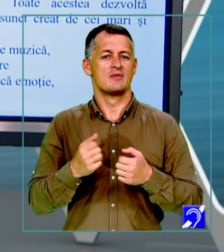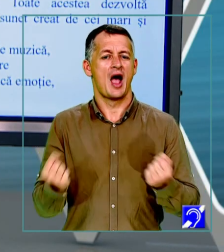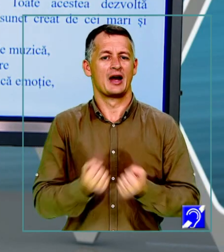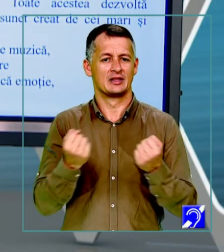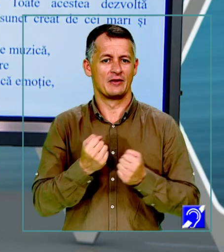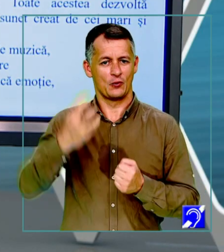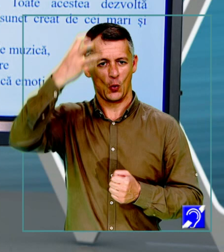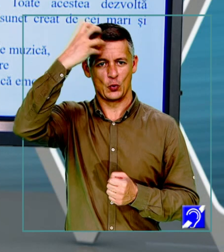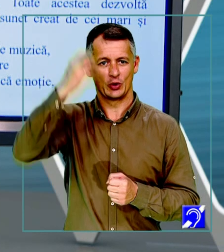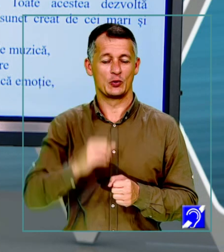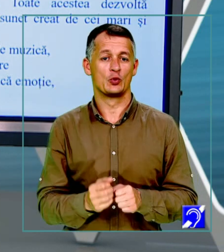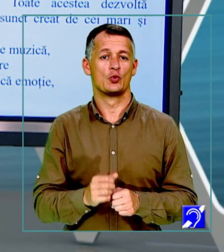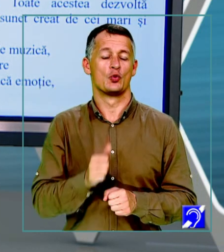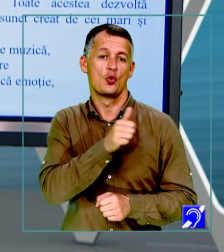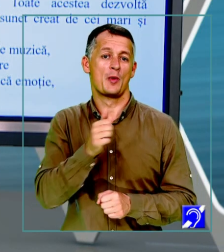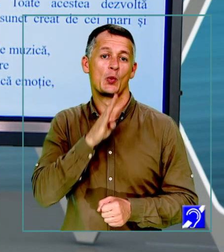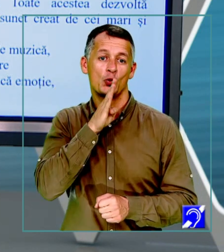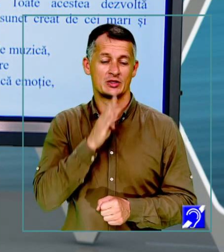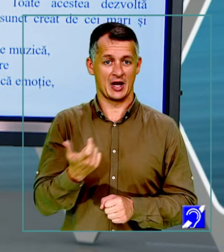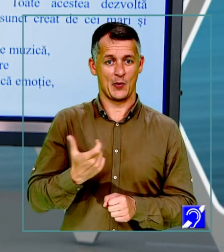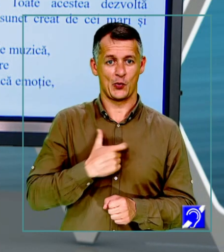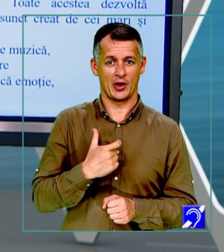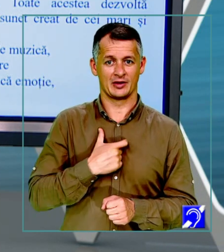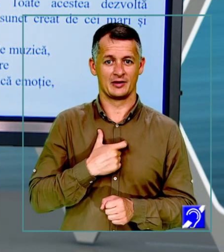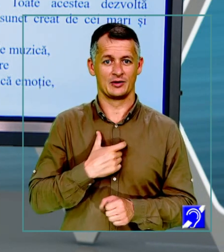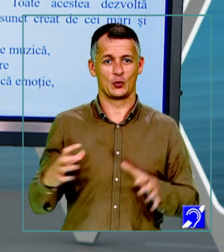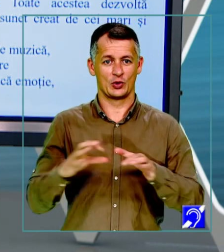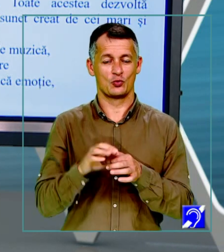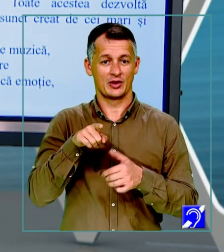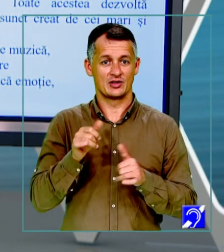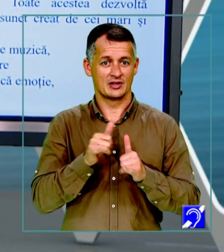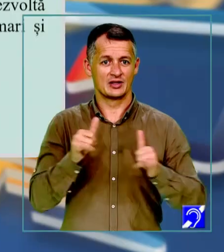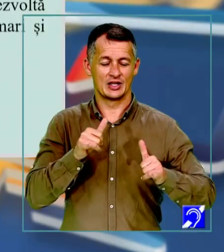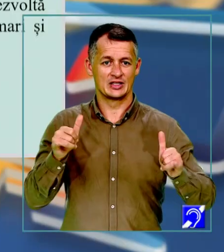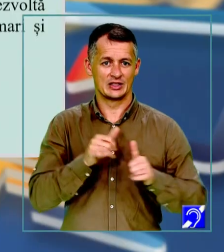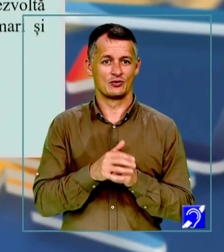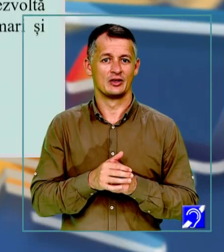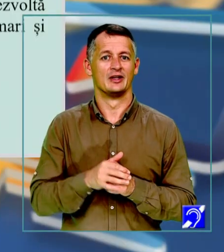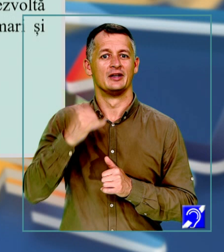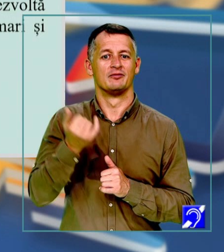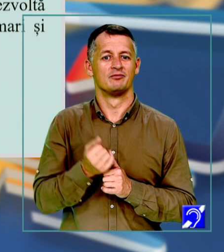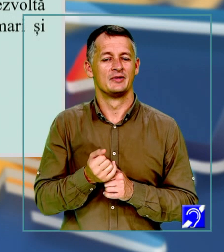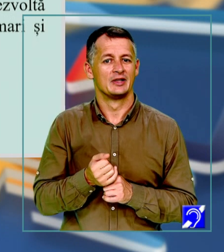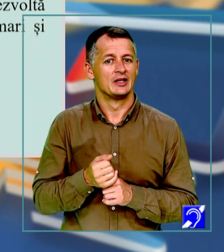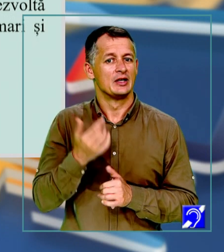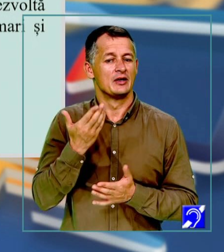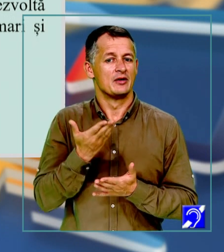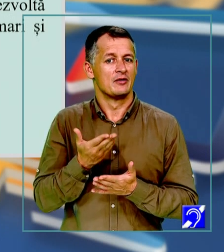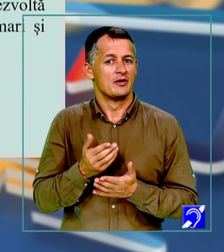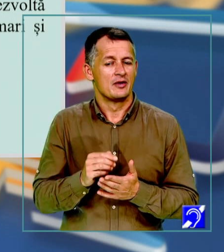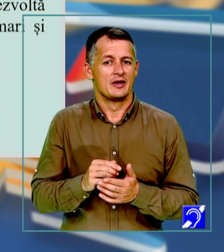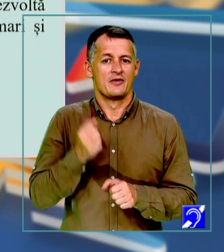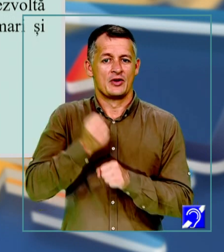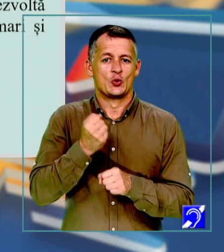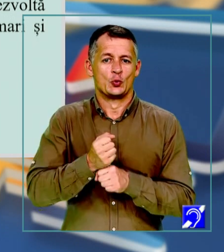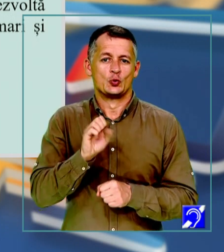doar muzica ne poate uni. Toate acestea dezvoltă curiozitatea față de mirajul unui sunet creat de cei mari și recreat